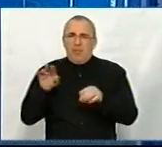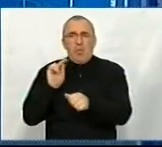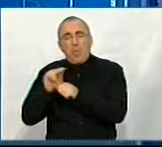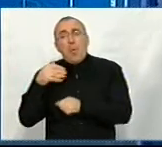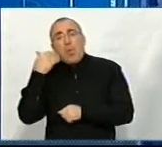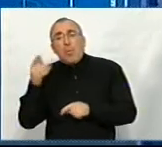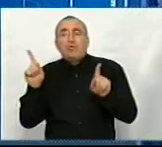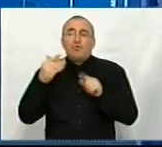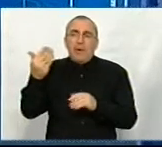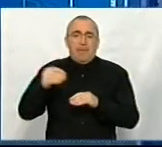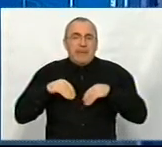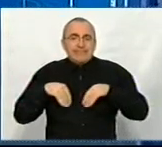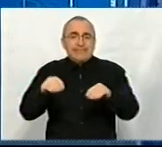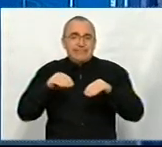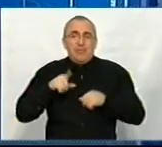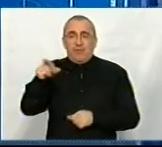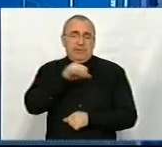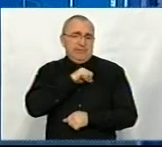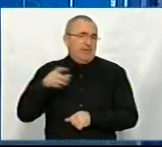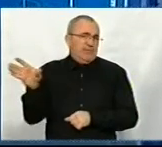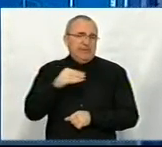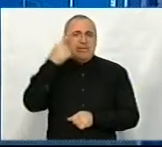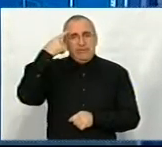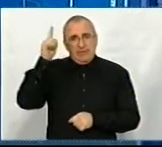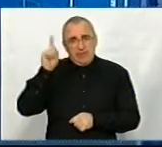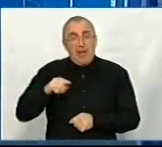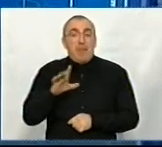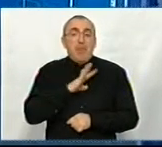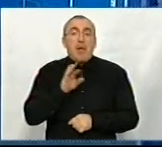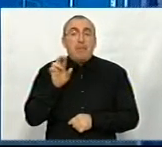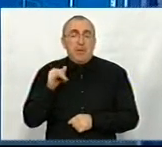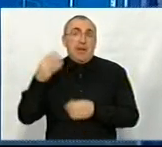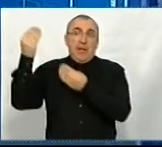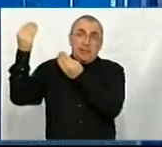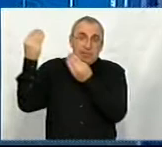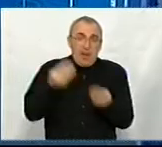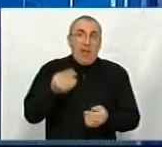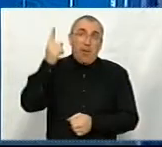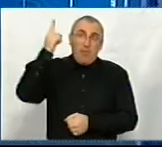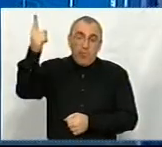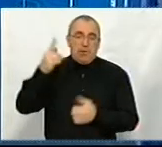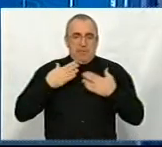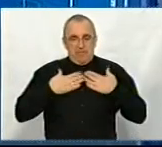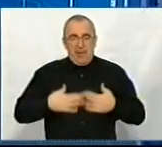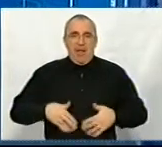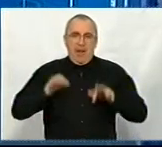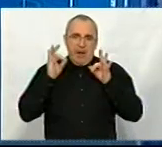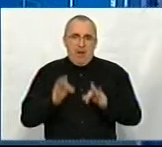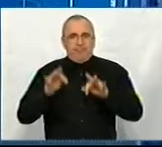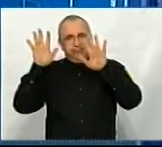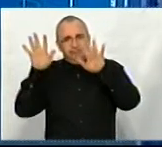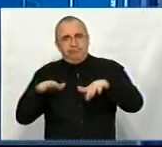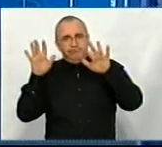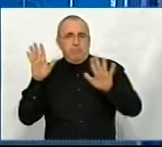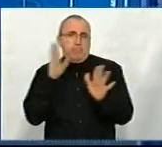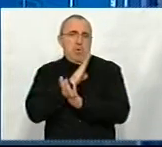коли, як і що їм сіяти. Вони самі це все знають, аби була тільки, дай Бог, сприятлива погода і був дощ в маю.